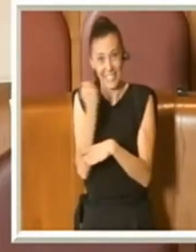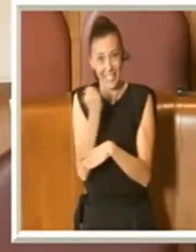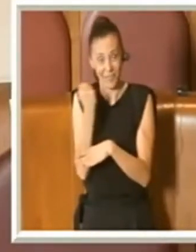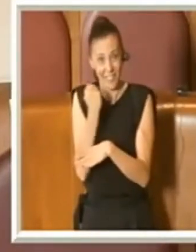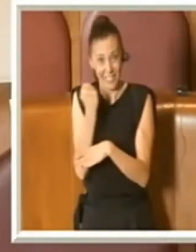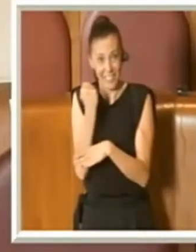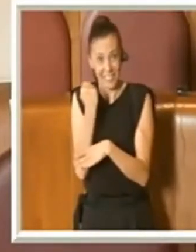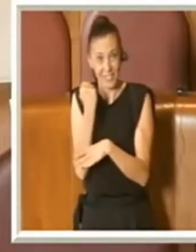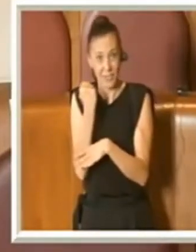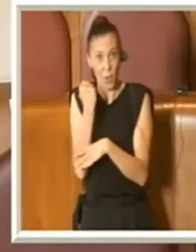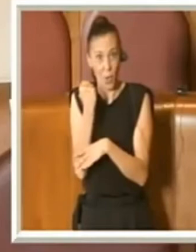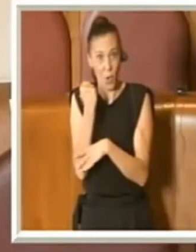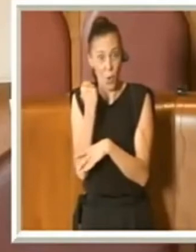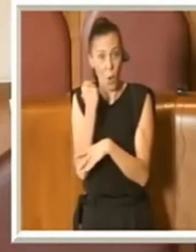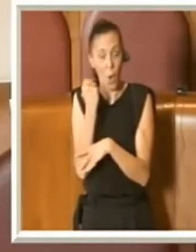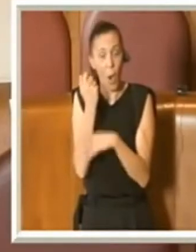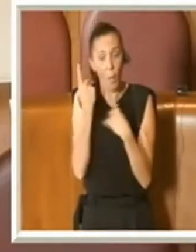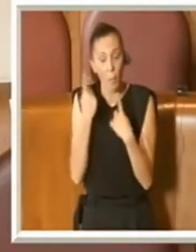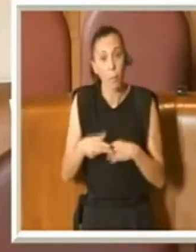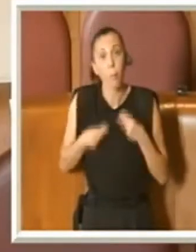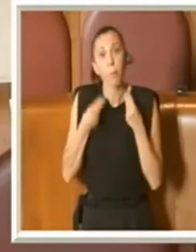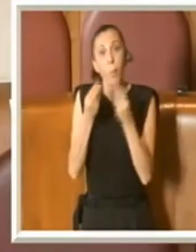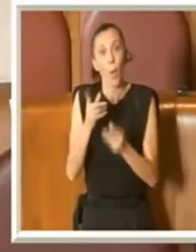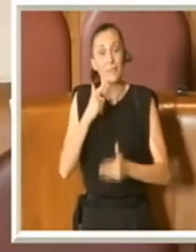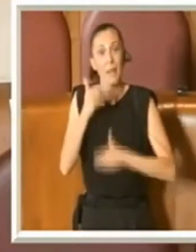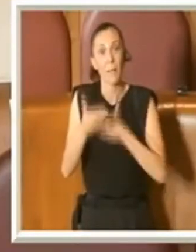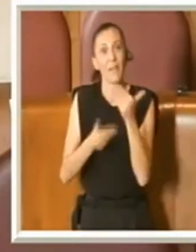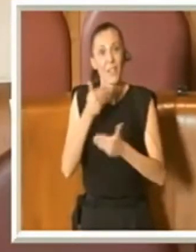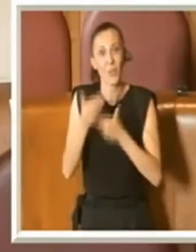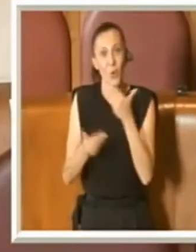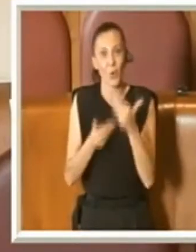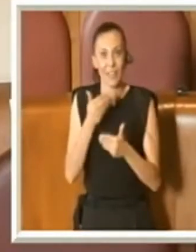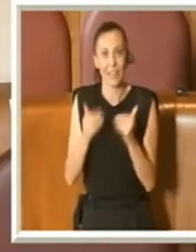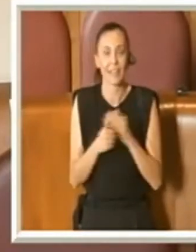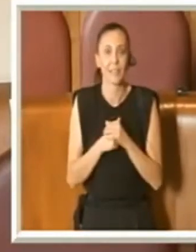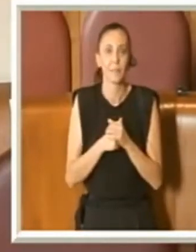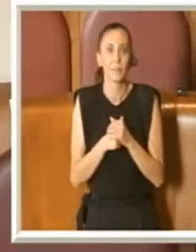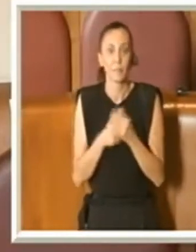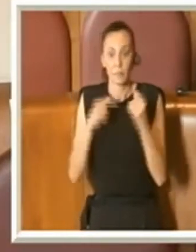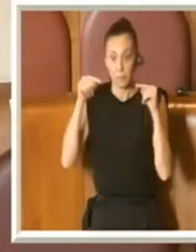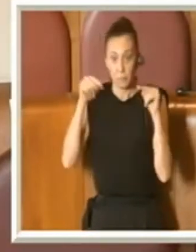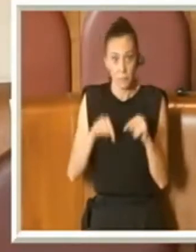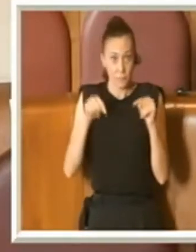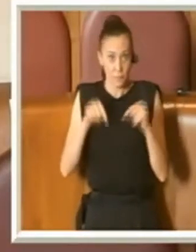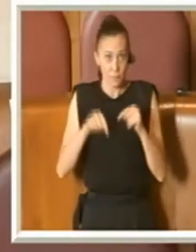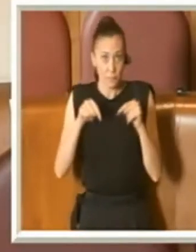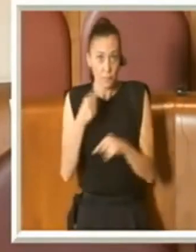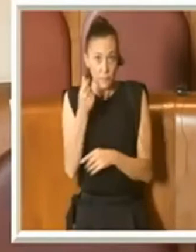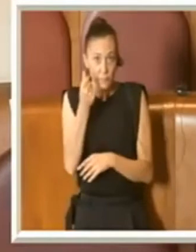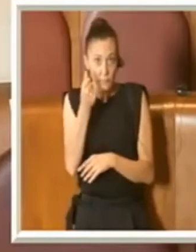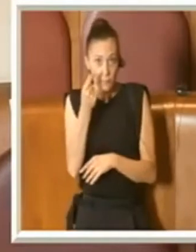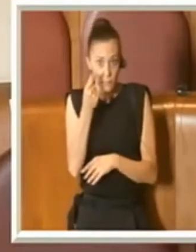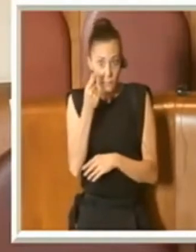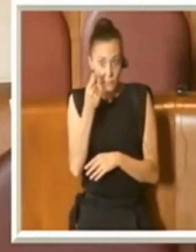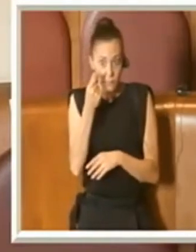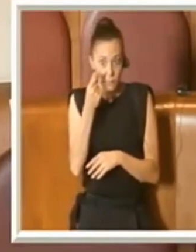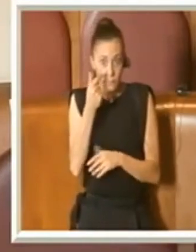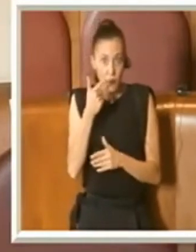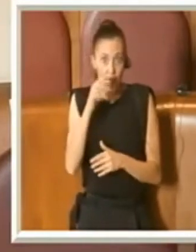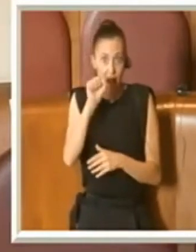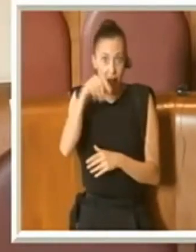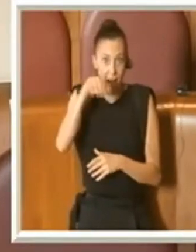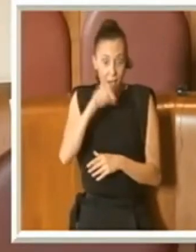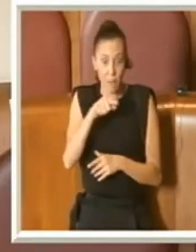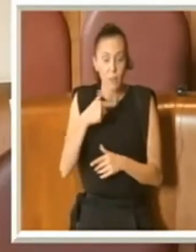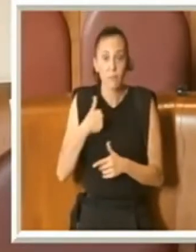migliorare anche nella città. Adesso verranno dati questi soldi in più ad AMA